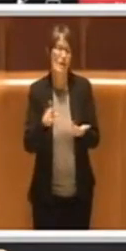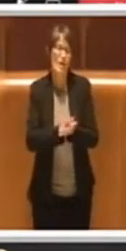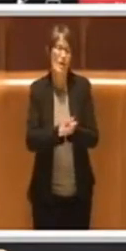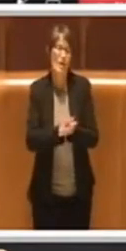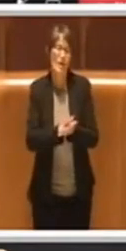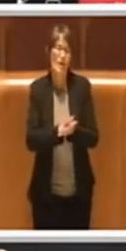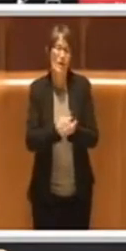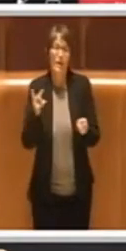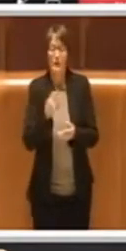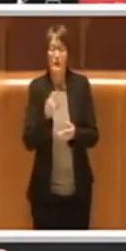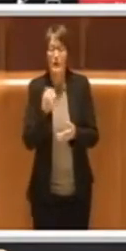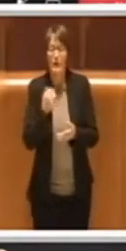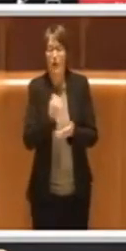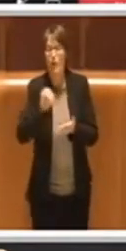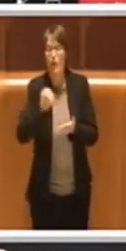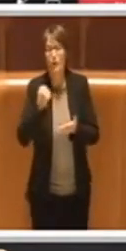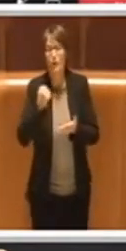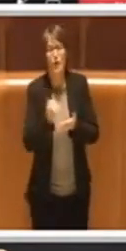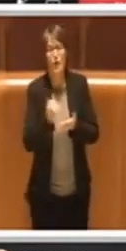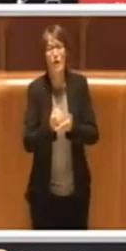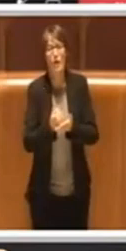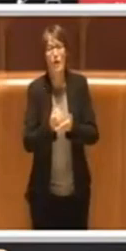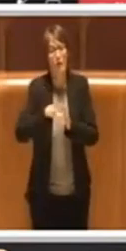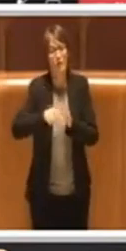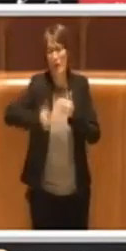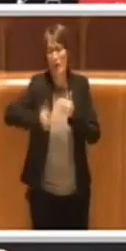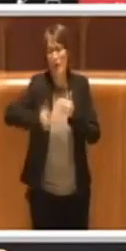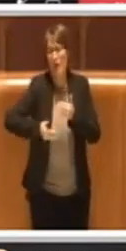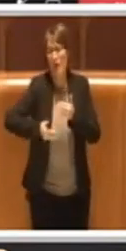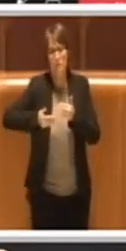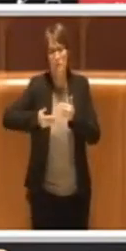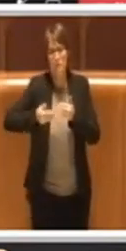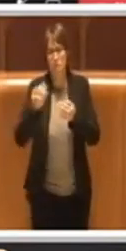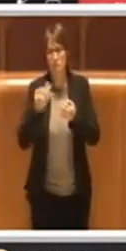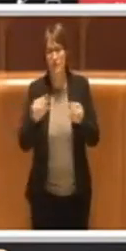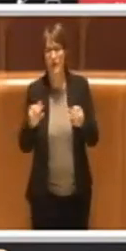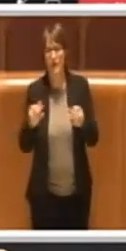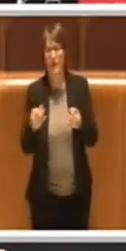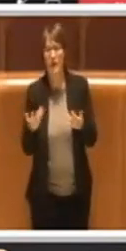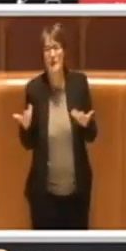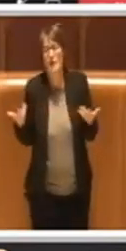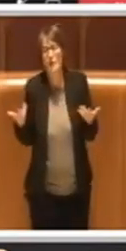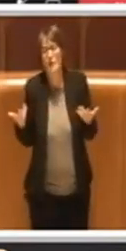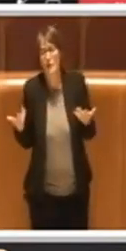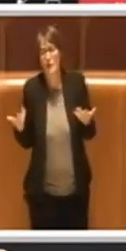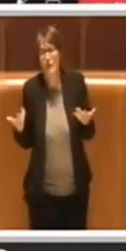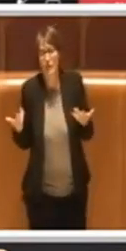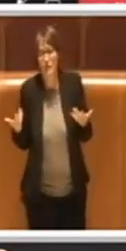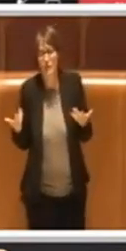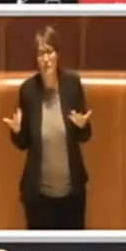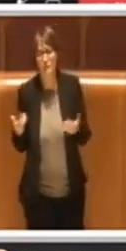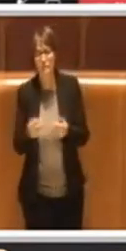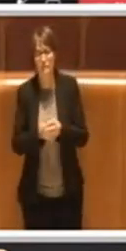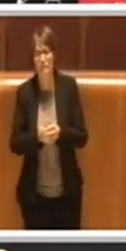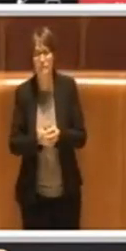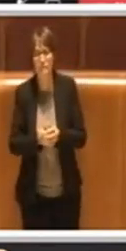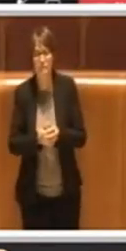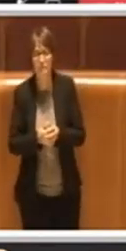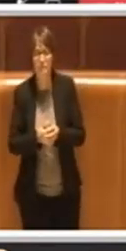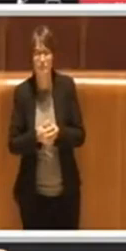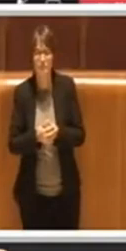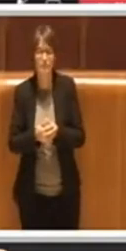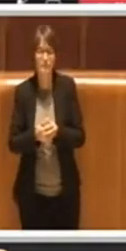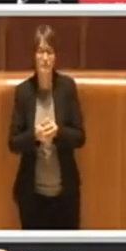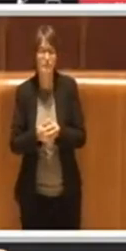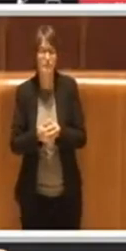protocollato assolutamente in tempo, quindi non c'è un errore della maggioranza e che comunque ha visto un supporto che riconosciamo